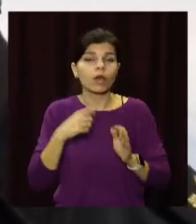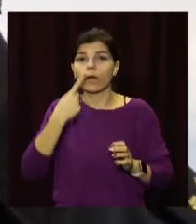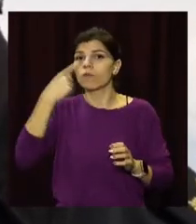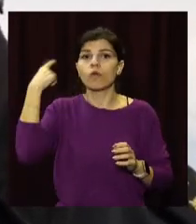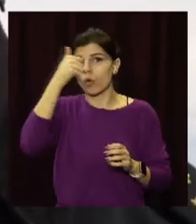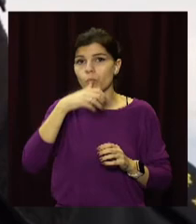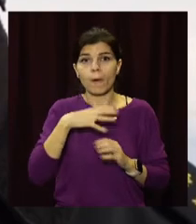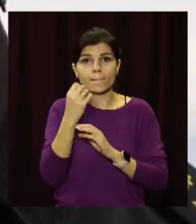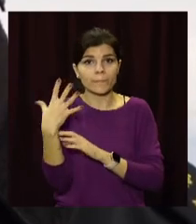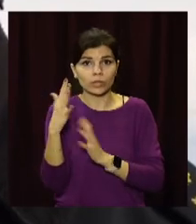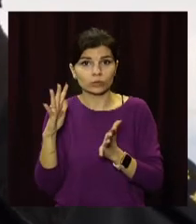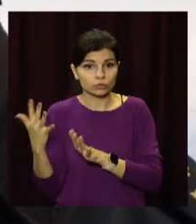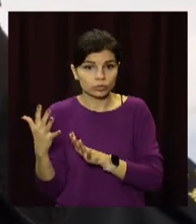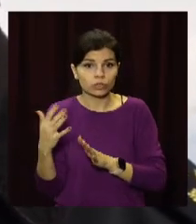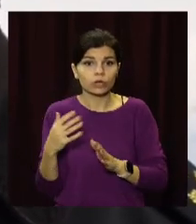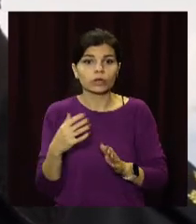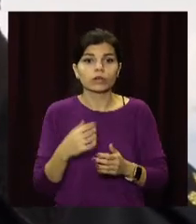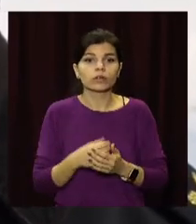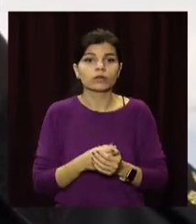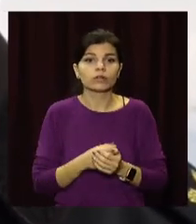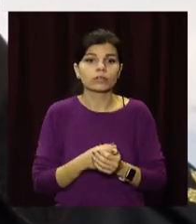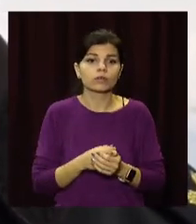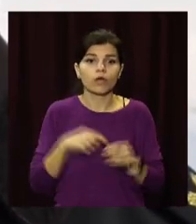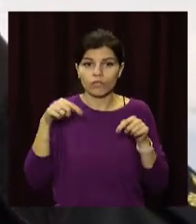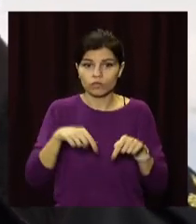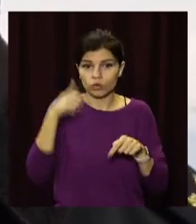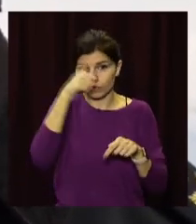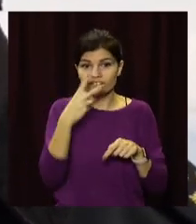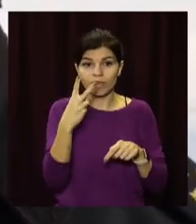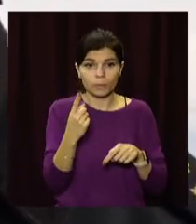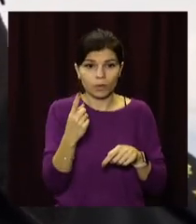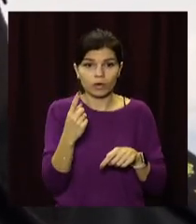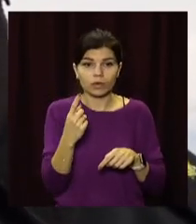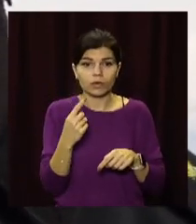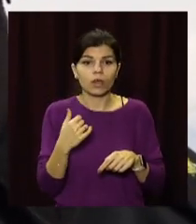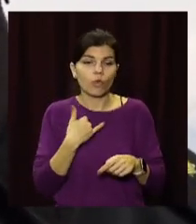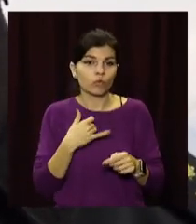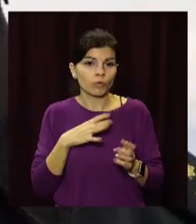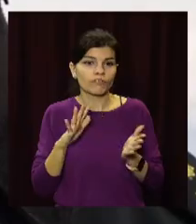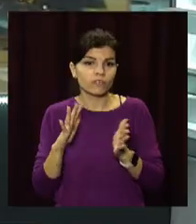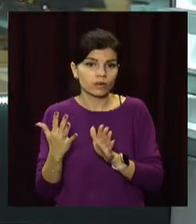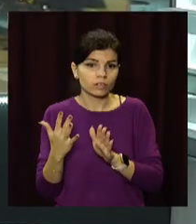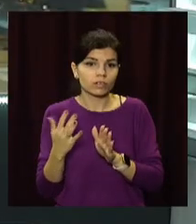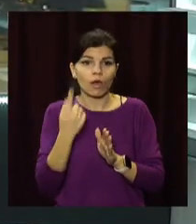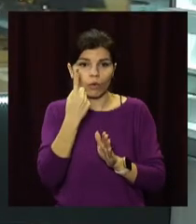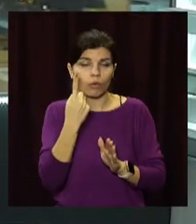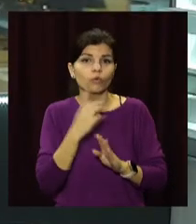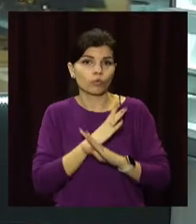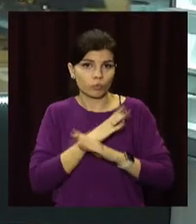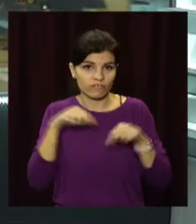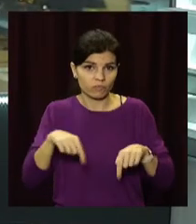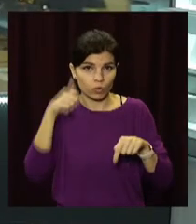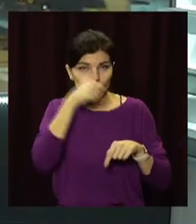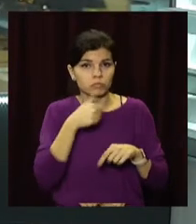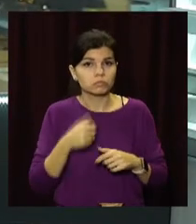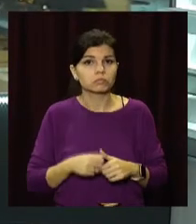частина яких загинуло 40 осіб. В цьому 21-му році ми маємо один випадок і одного загибли. У Дніпрі на